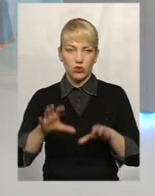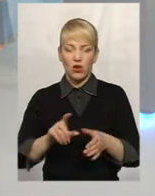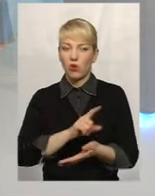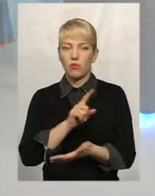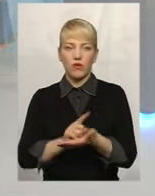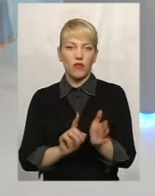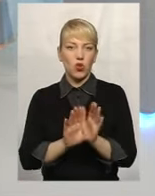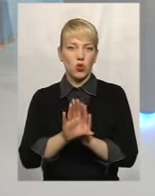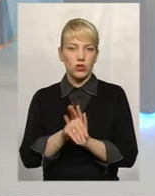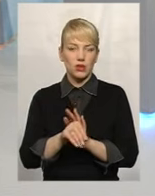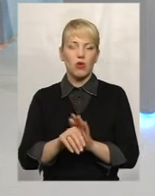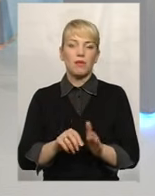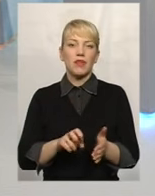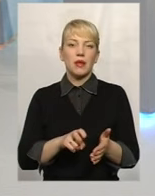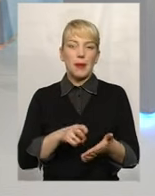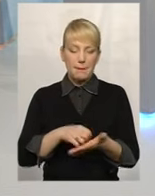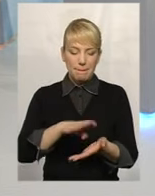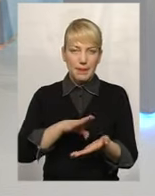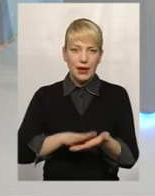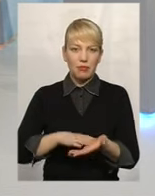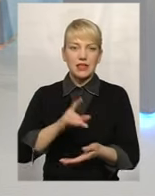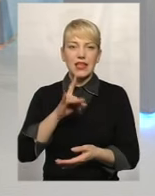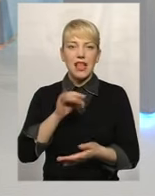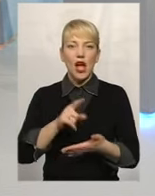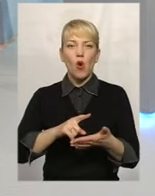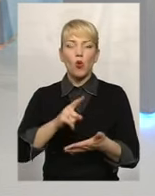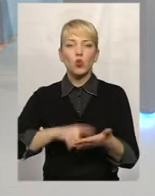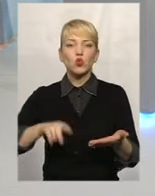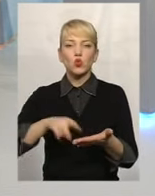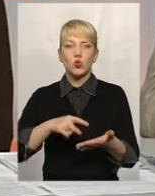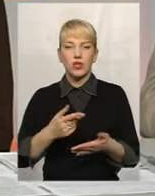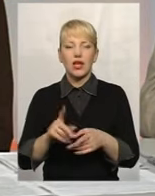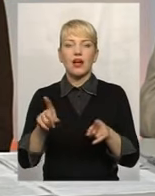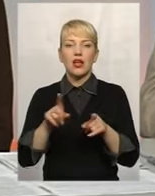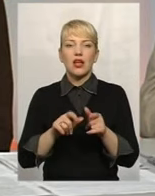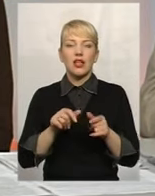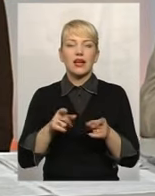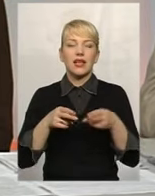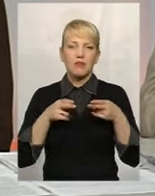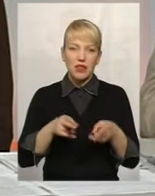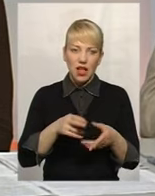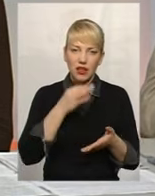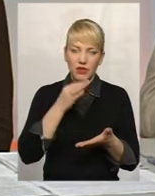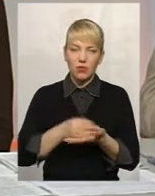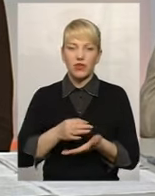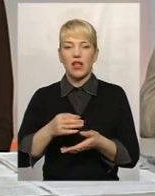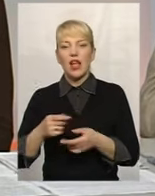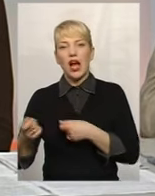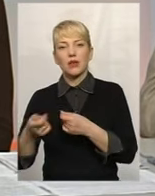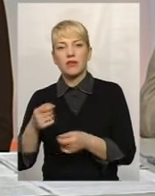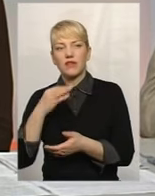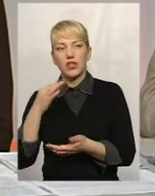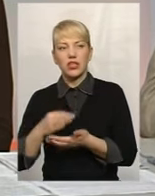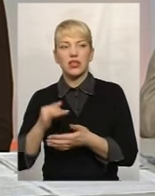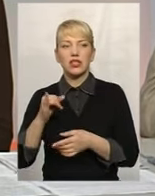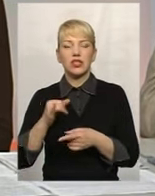вносимо приписи на усунення, крім видів відповідальності, про які ми сьогодні говорили, кримінальну відповідальність, адміністративну, і також фінансові санкції,